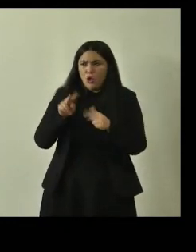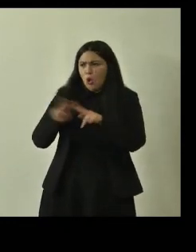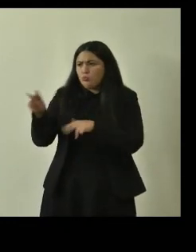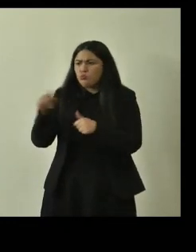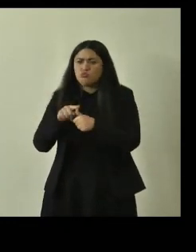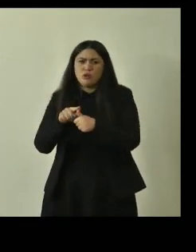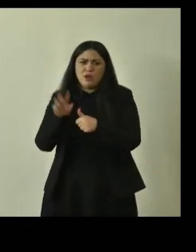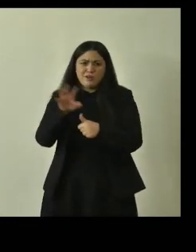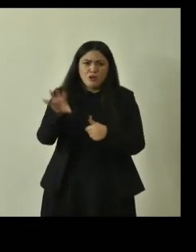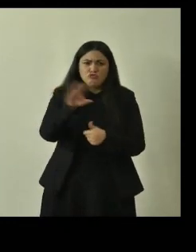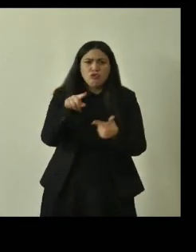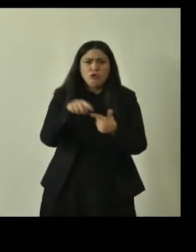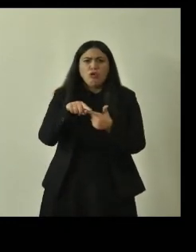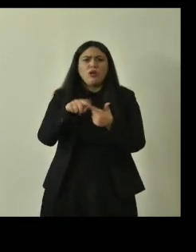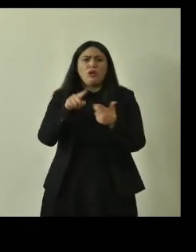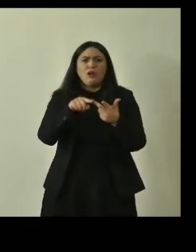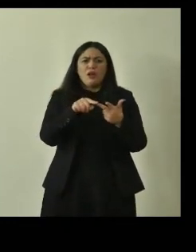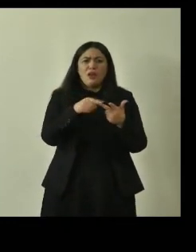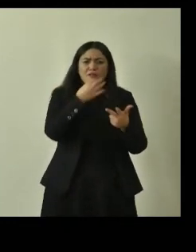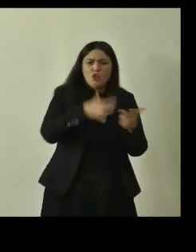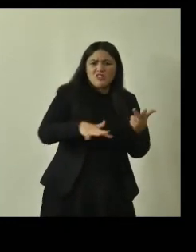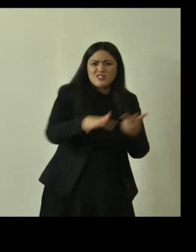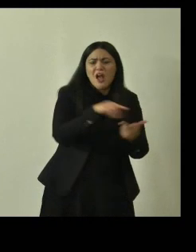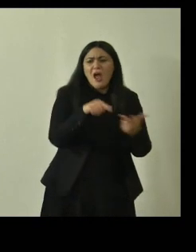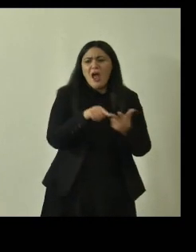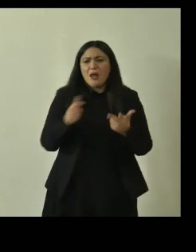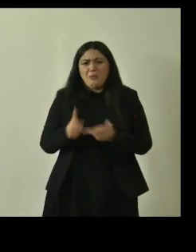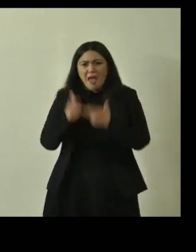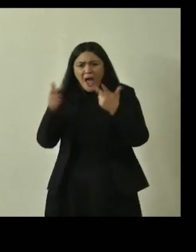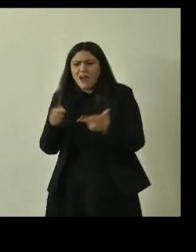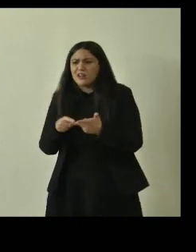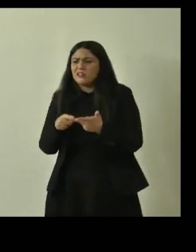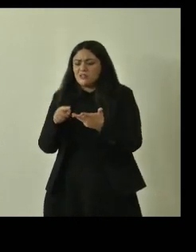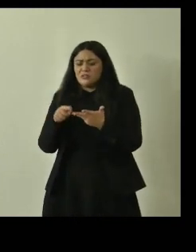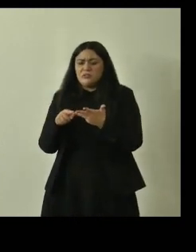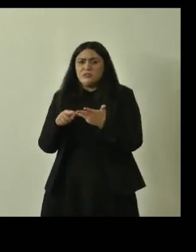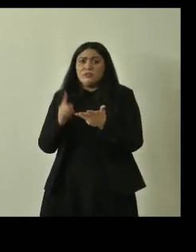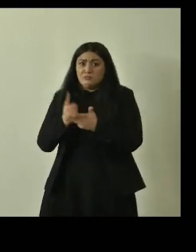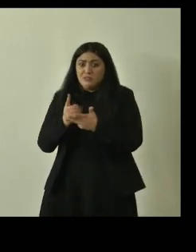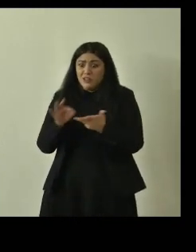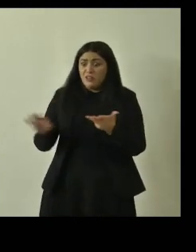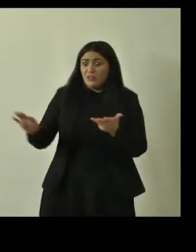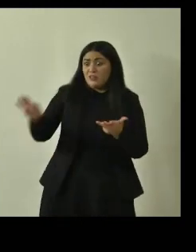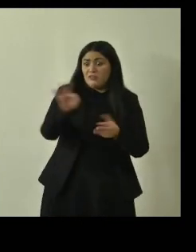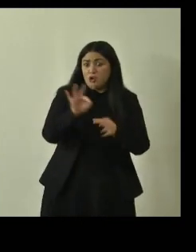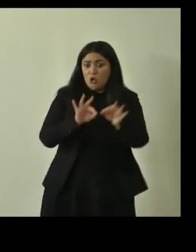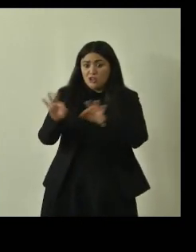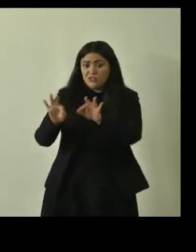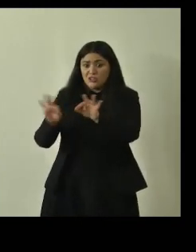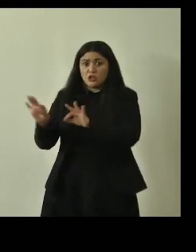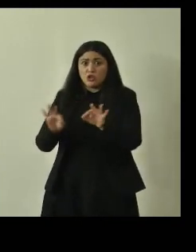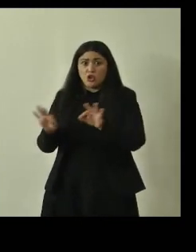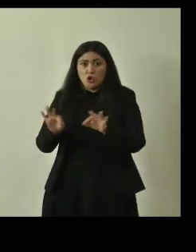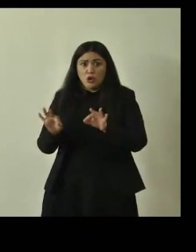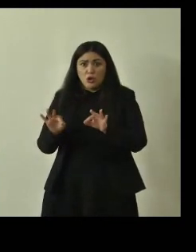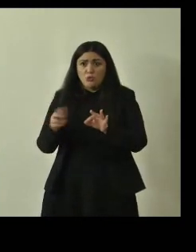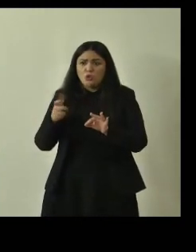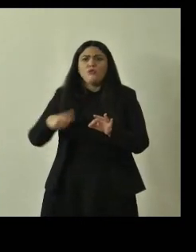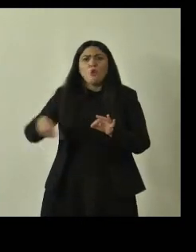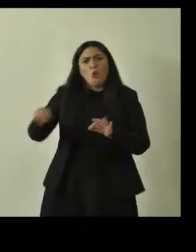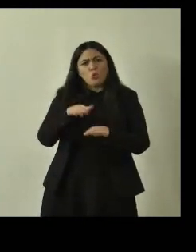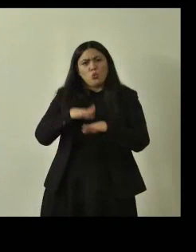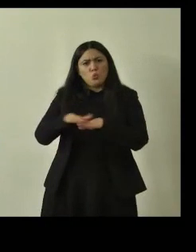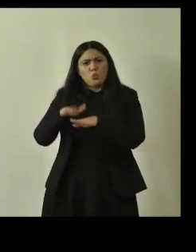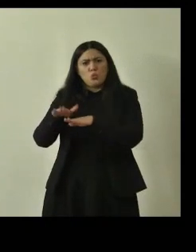i vari servizi della regione i carabinieri forestali, i parchi bisogna che ci coordiniamo perché siamo tutti sul pezzo ma non dobbiamo